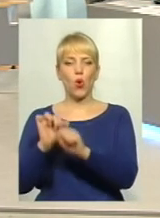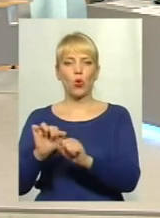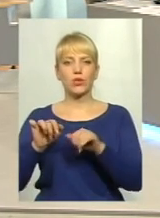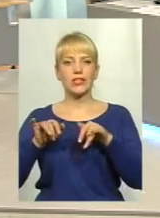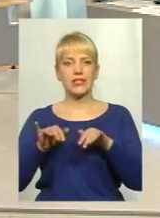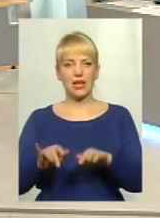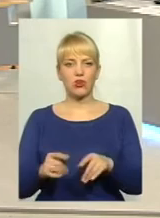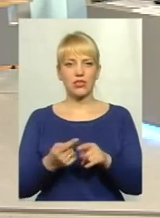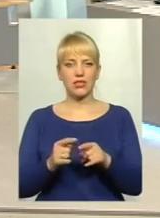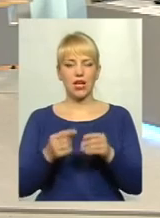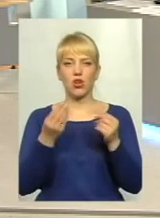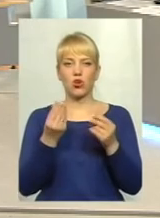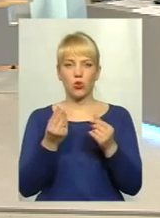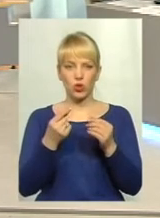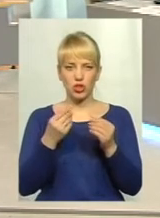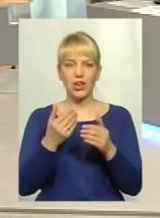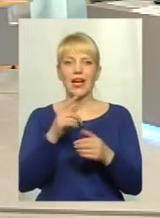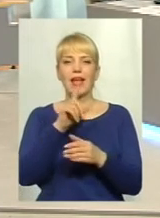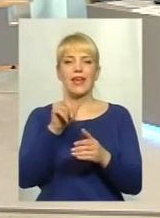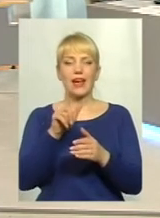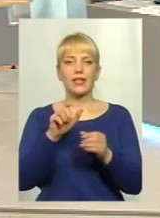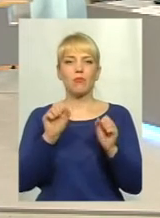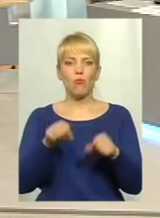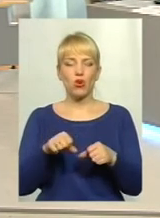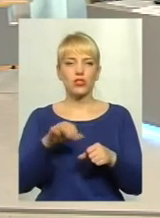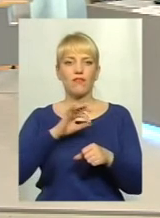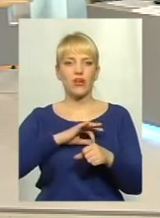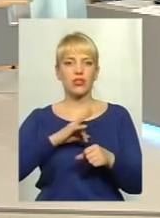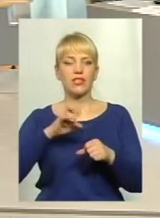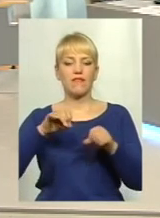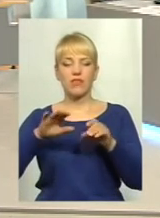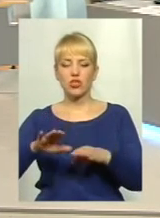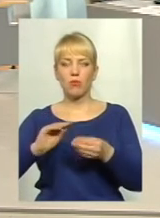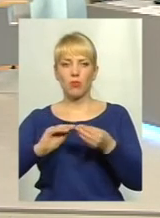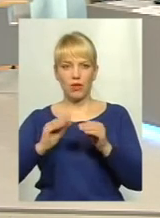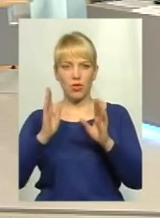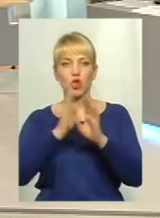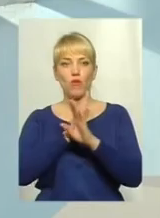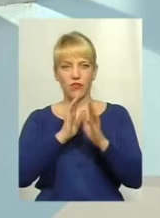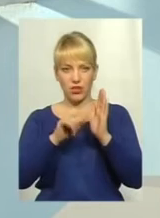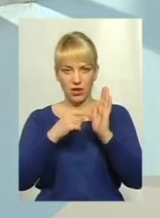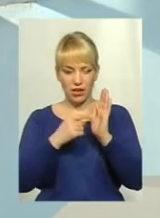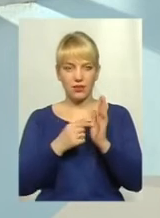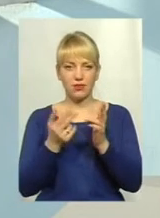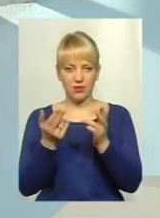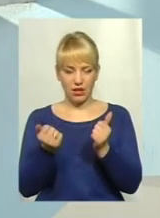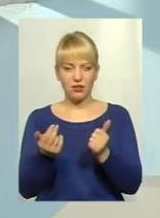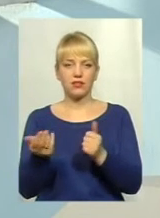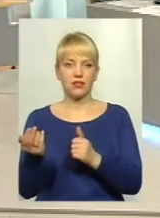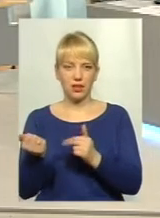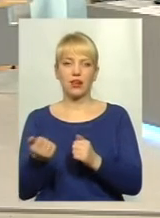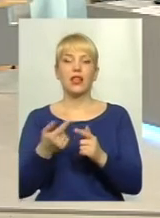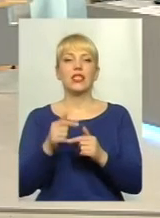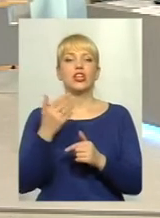можна використати лише на вирішення проблем довкілля? Саме так. Чи можете назвати, за останній